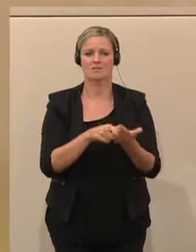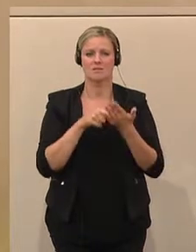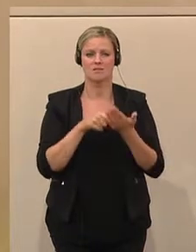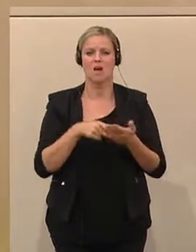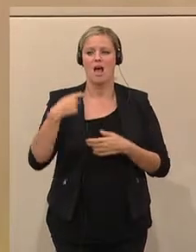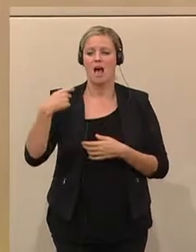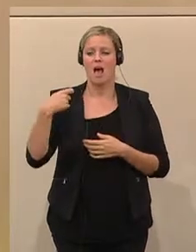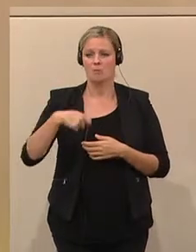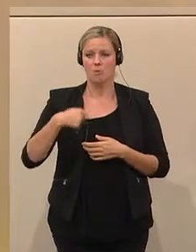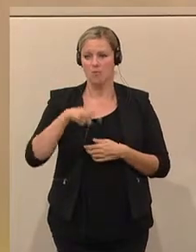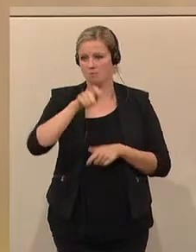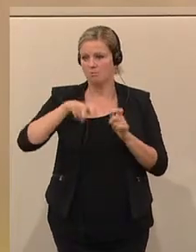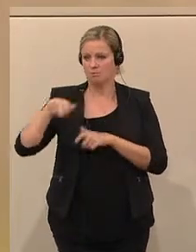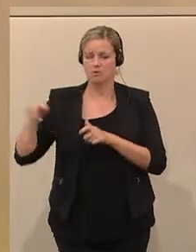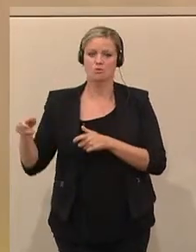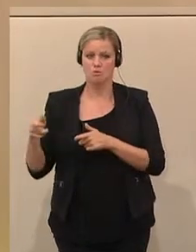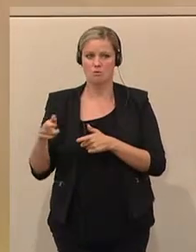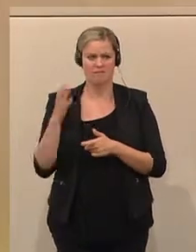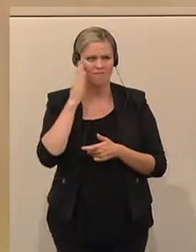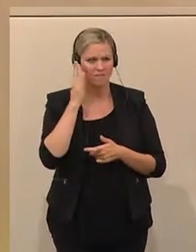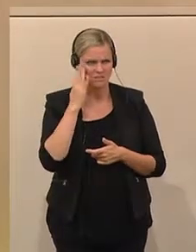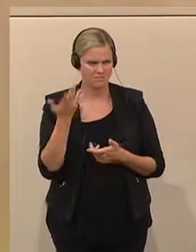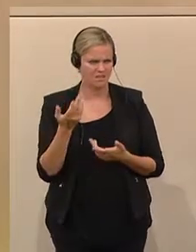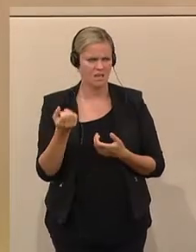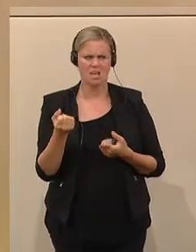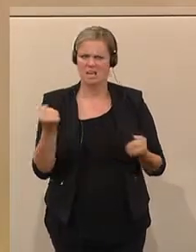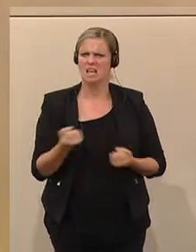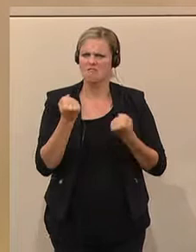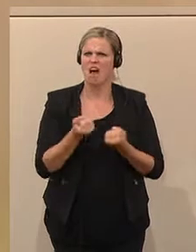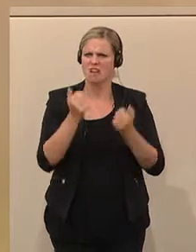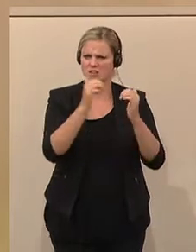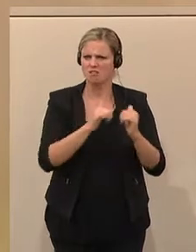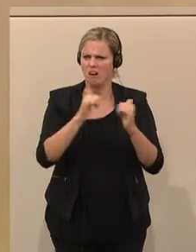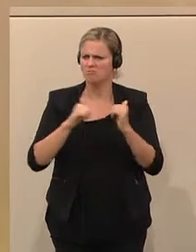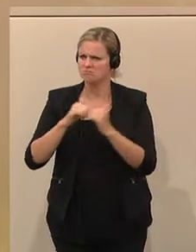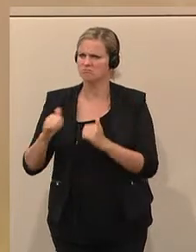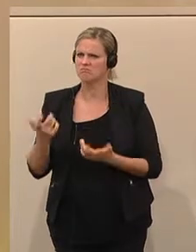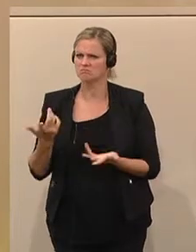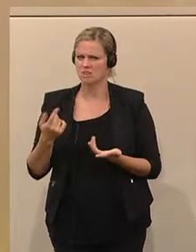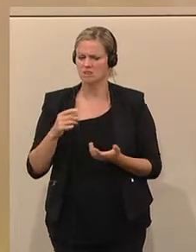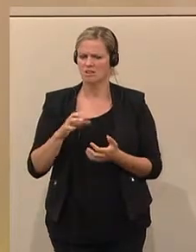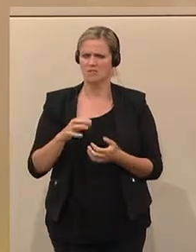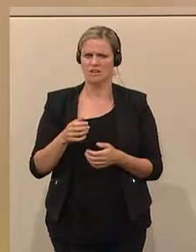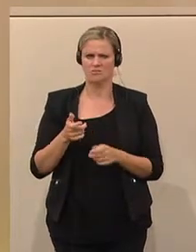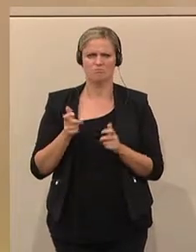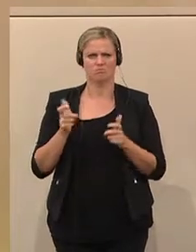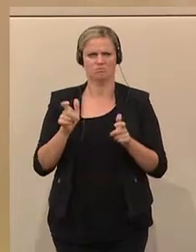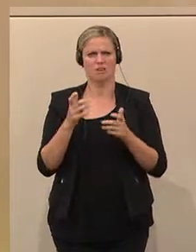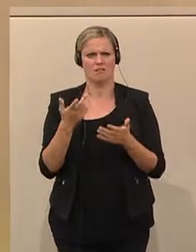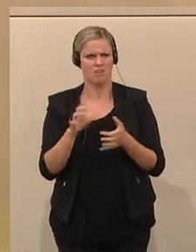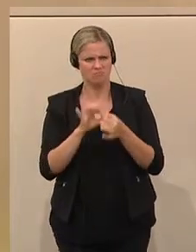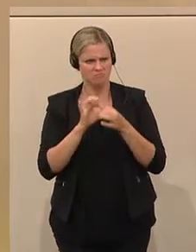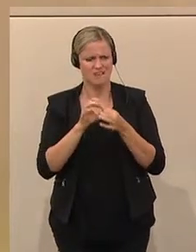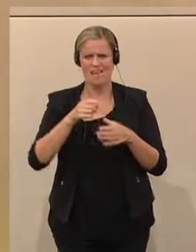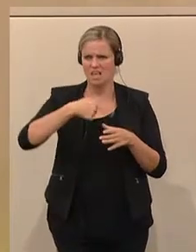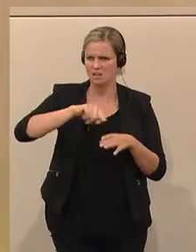Abgeordneten hier im Hohen Haus, wenn etwa hartnäckig die Gewaltentrennung von einer Partei geleugnet wird im Zusammenhang mit Vorgängen im Innen- und